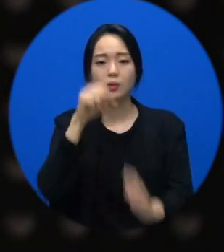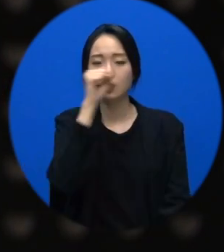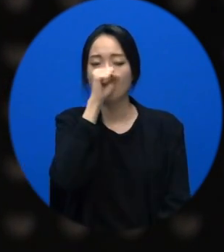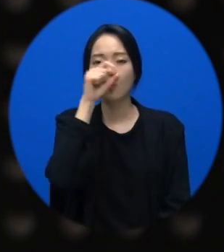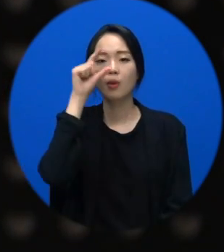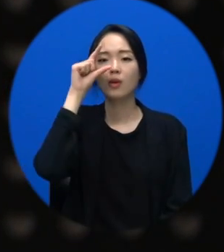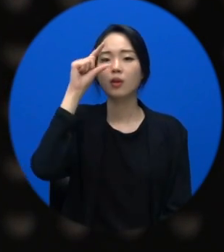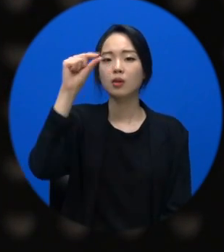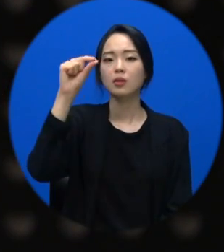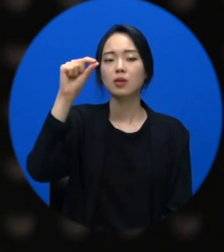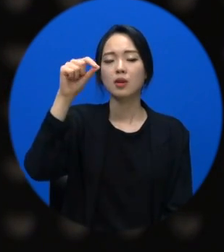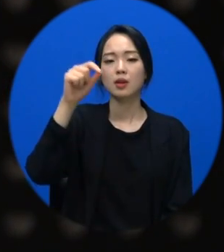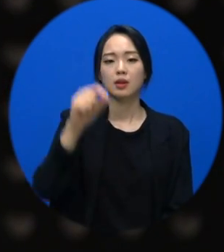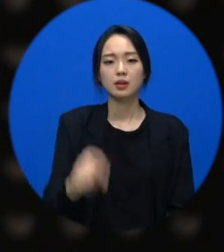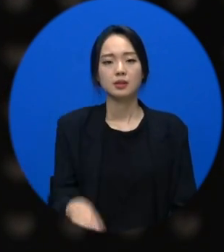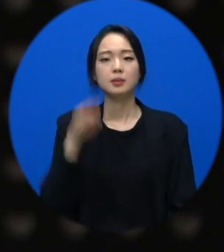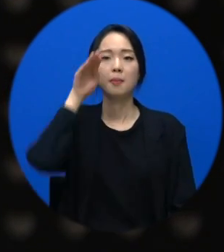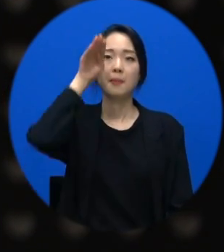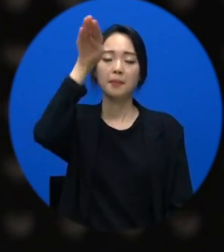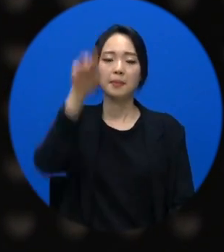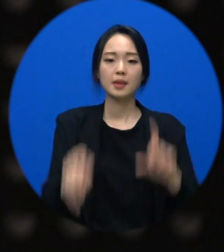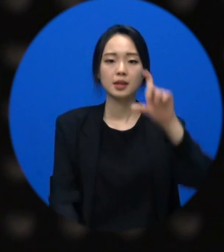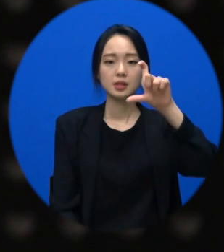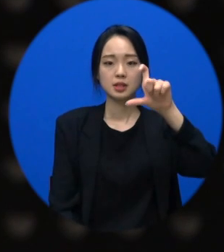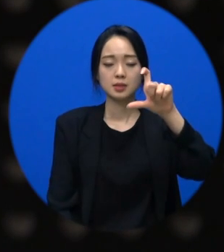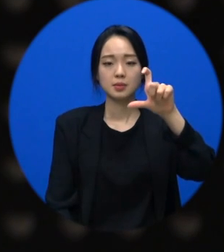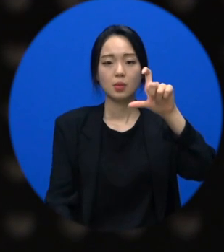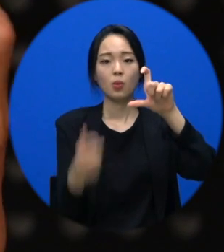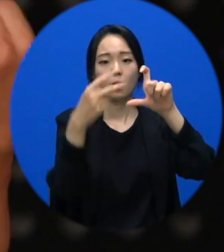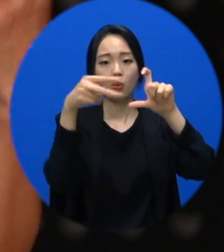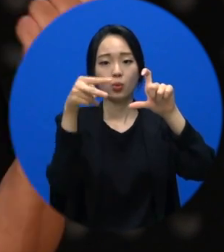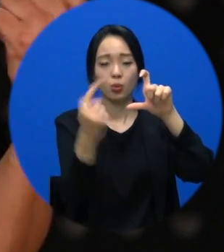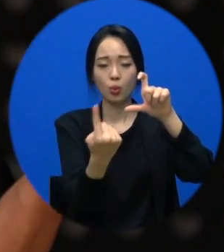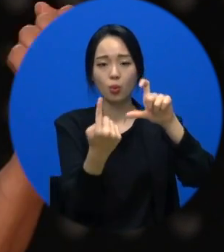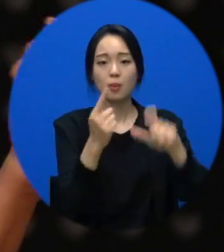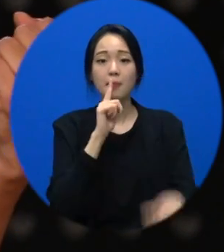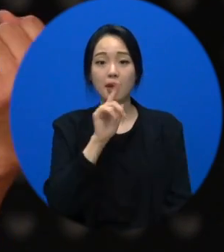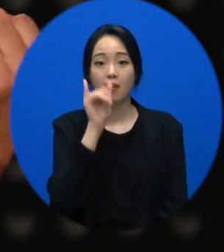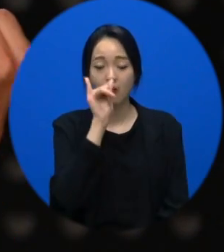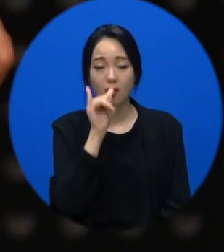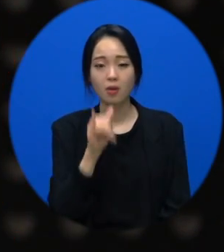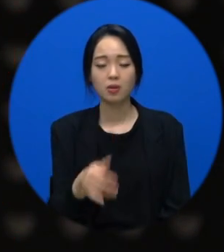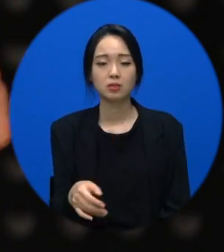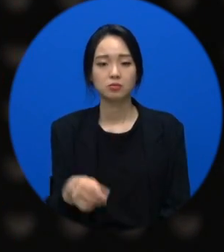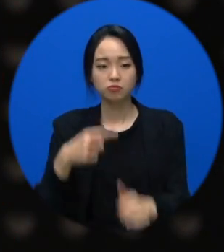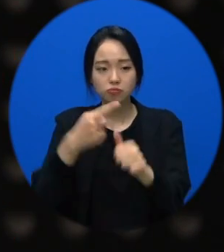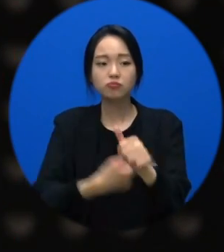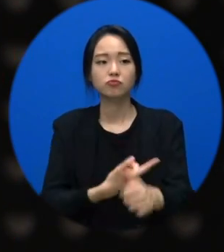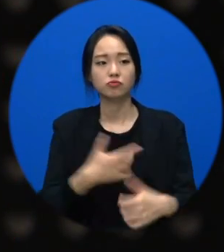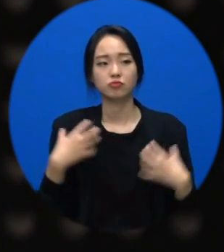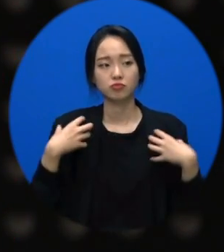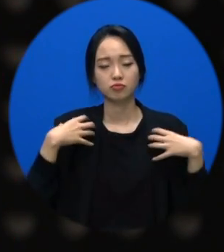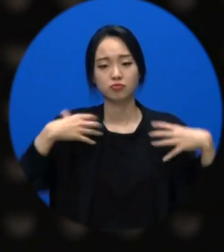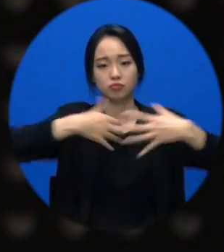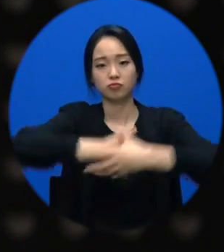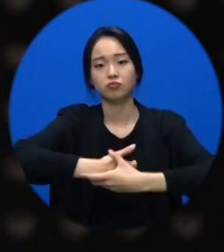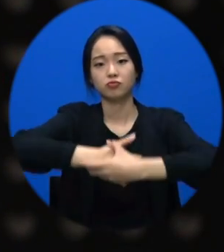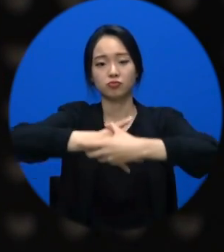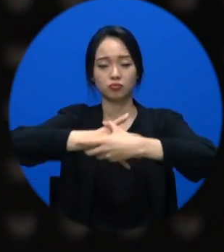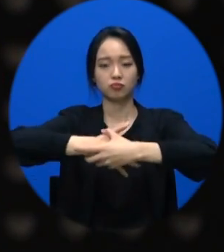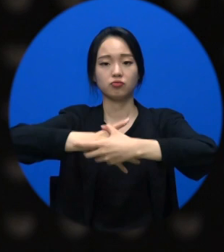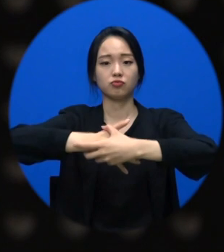시선 각도? 상방시보도라고 그러잖아요. 저절로 상방시보도가 되는 거예요. 너무 좋더라고요. 두 번째.